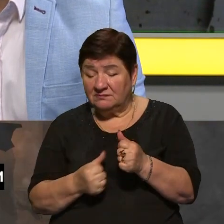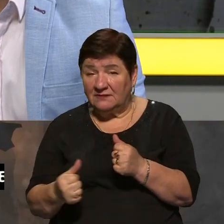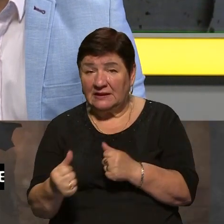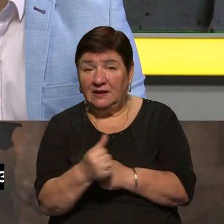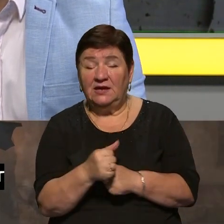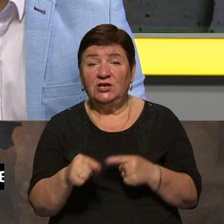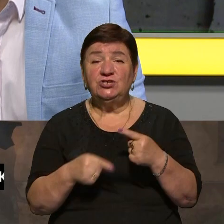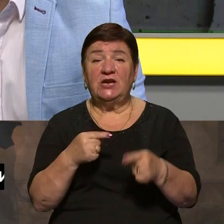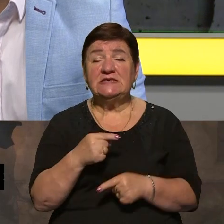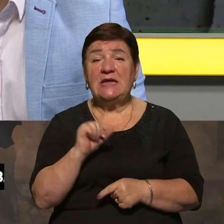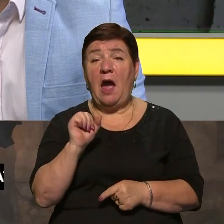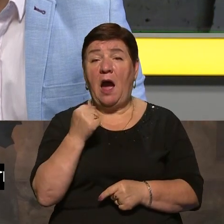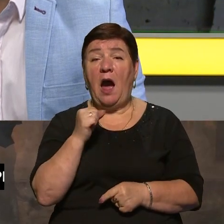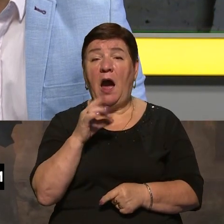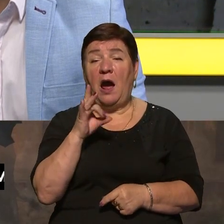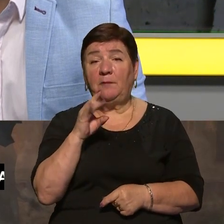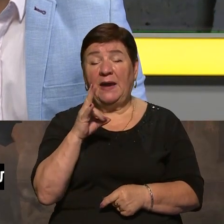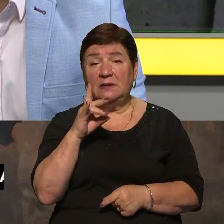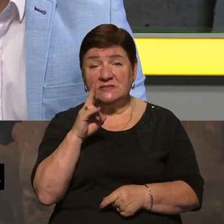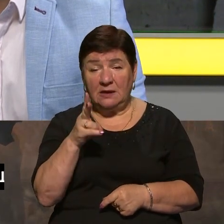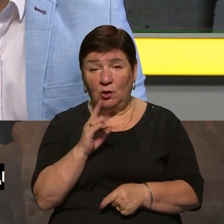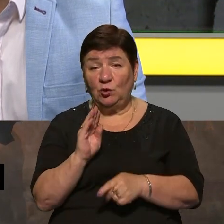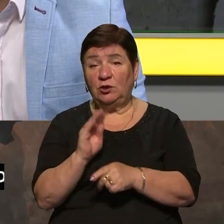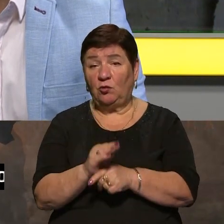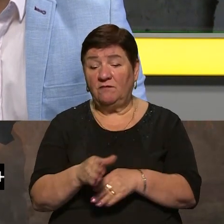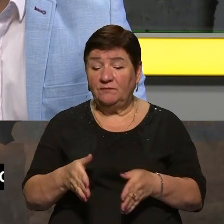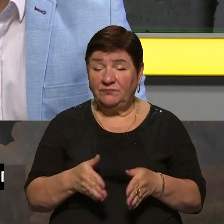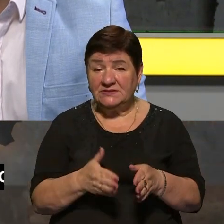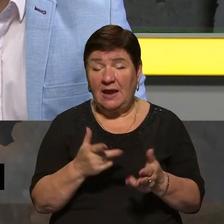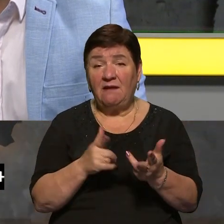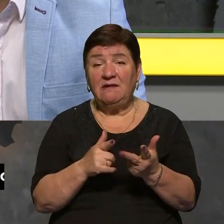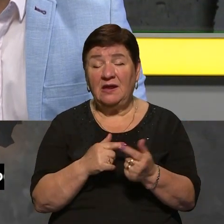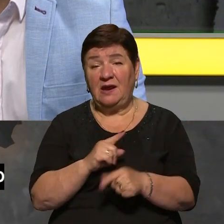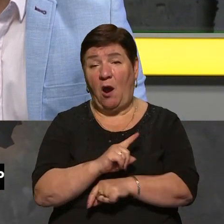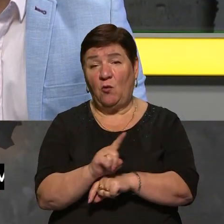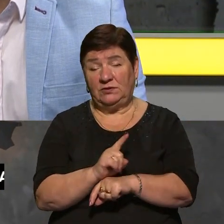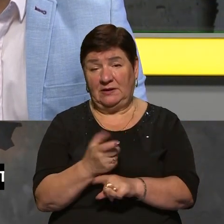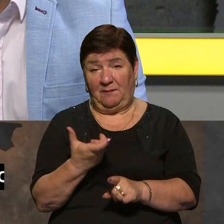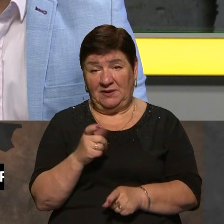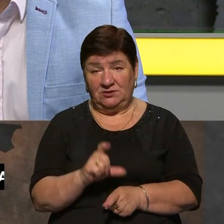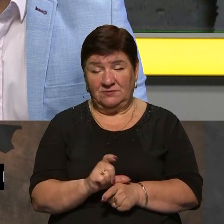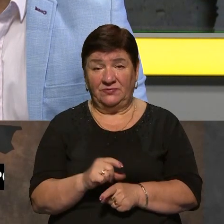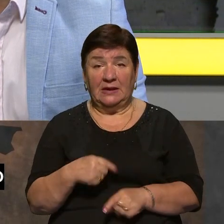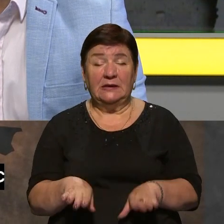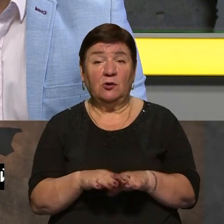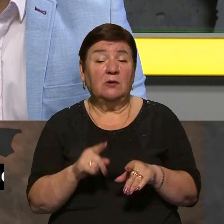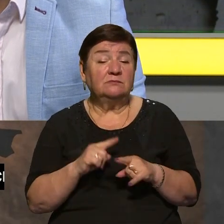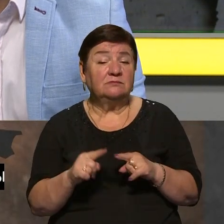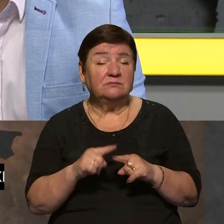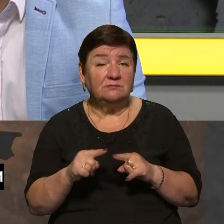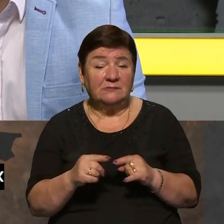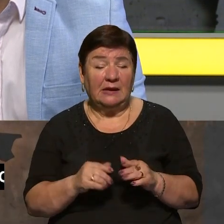Армянськ, тобто там додатковими дорогами, а це ще зайві кілька годин. А ось в умовах саме такого інтенсивного